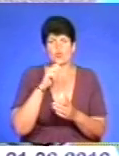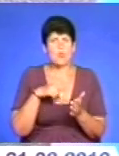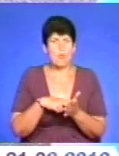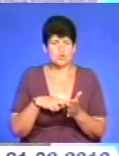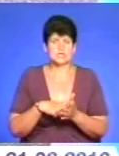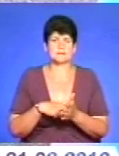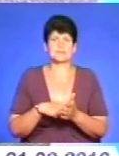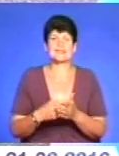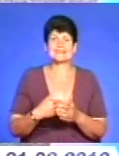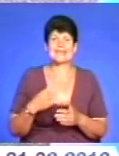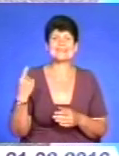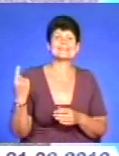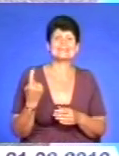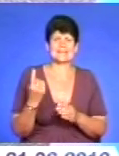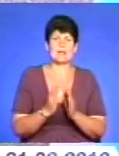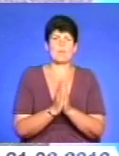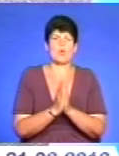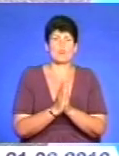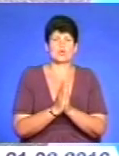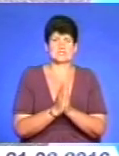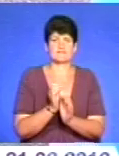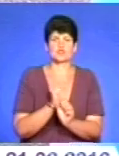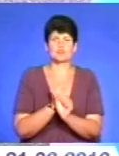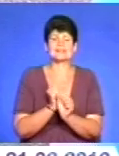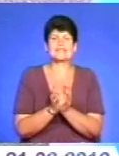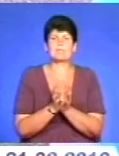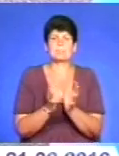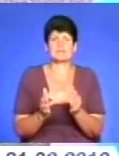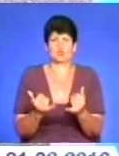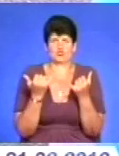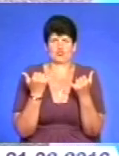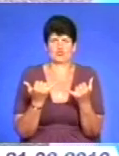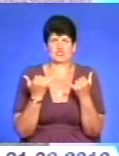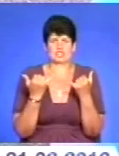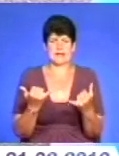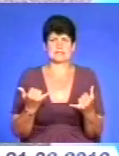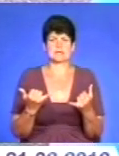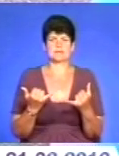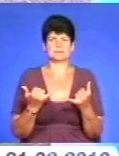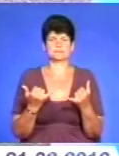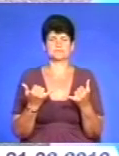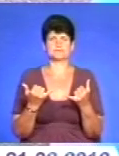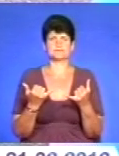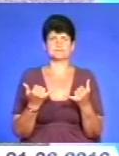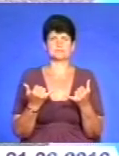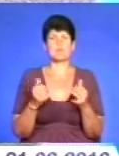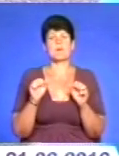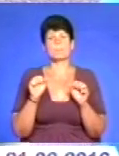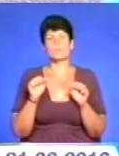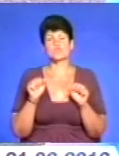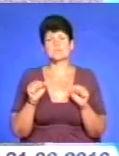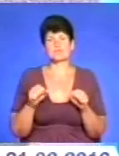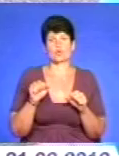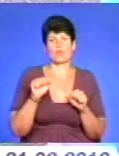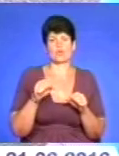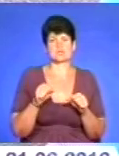Я єдине, що попросив їх зробити більш такий сучасний, прагматичний. При можливості можна його